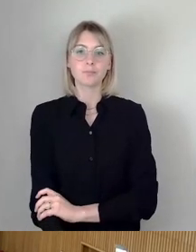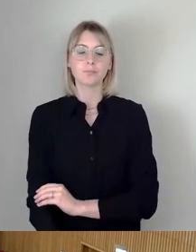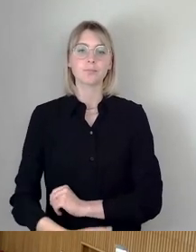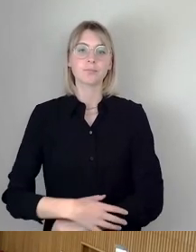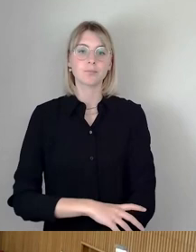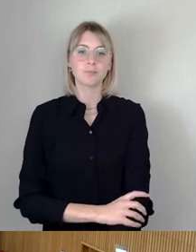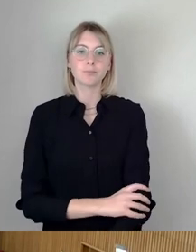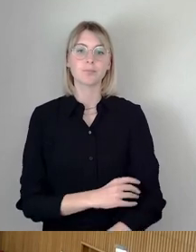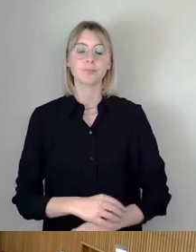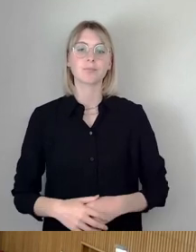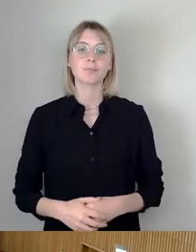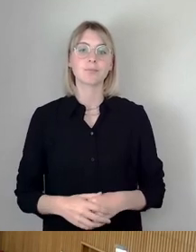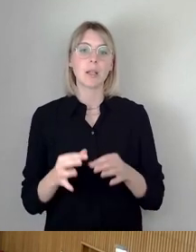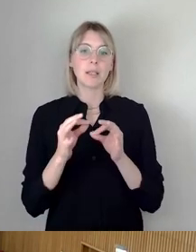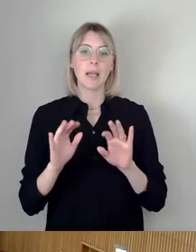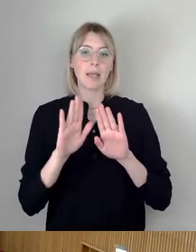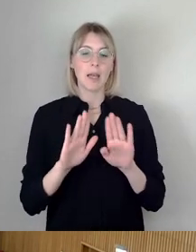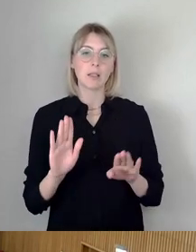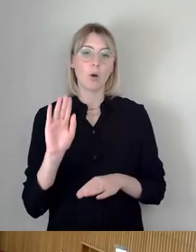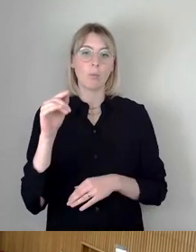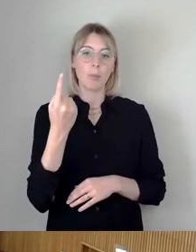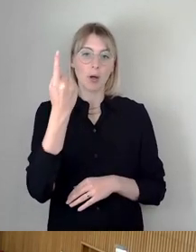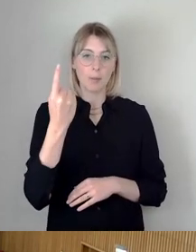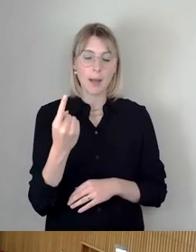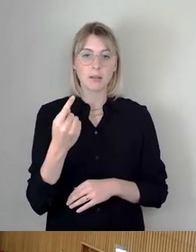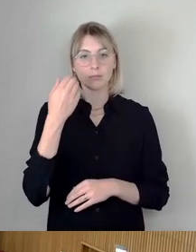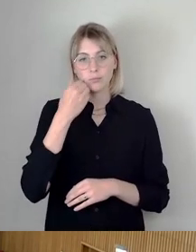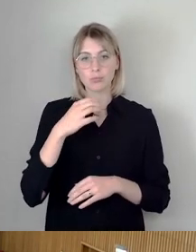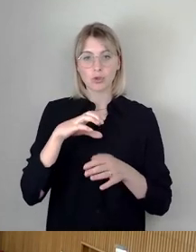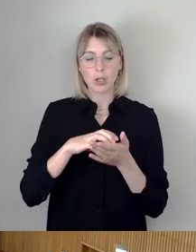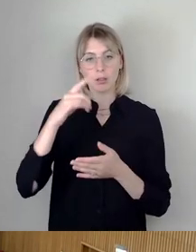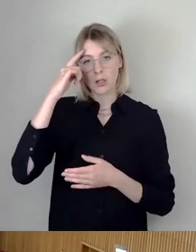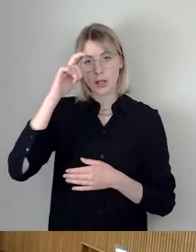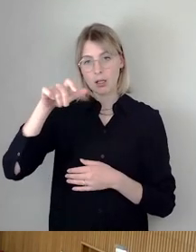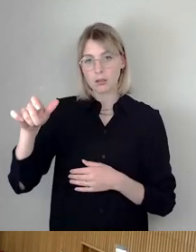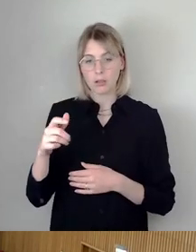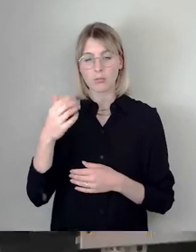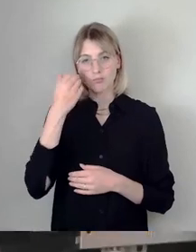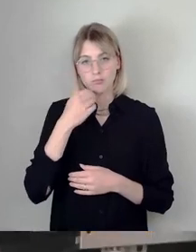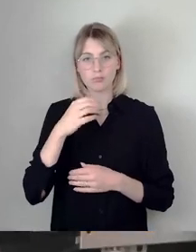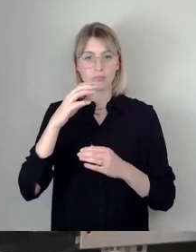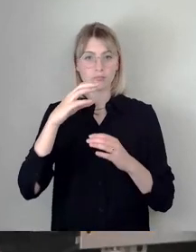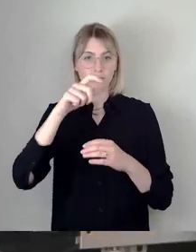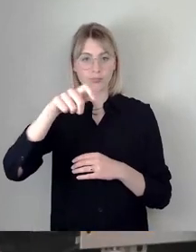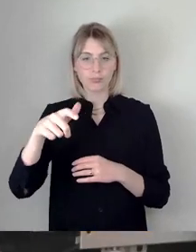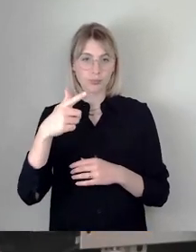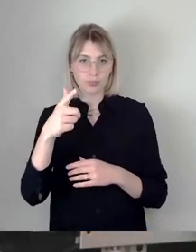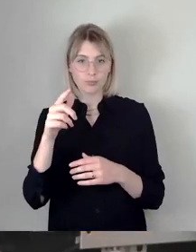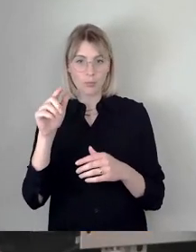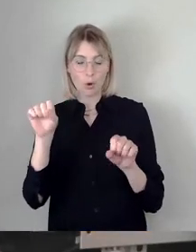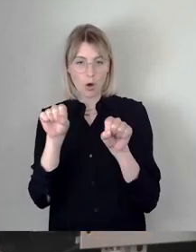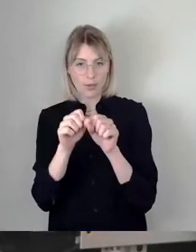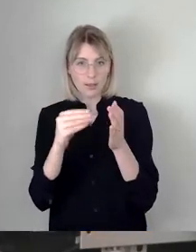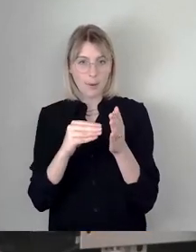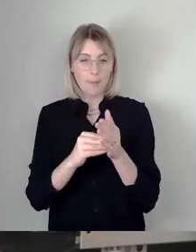Ja, sehr geehrter Herr Oberbürgermeister, liebe Stadträten, Stadträte, liebe Menschen am Stream. Sportgroßveranstaltungen sind ja dazu